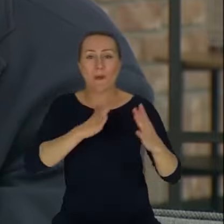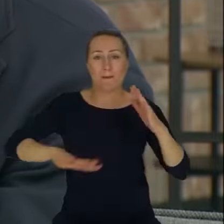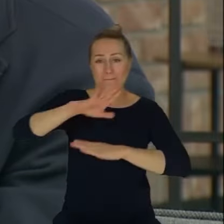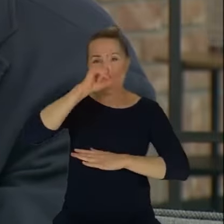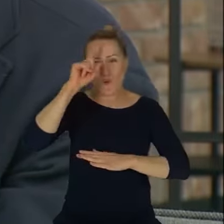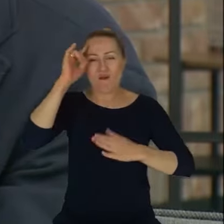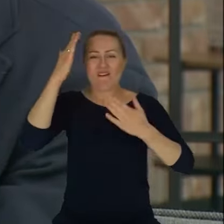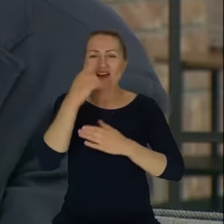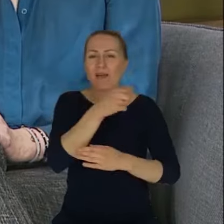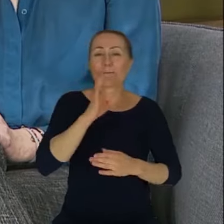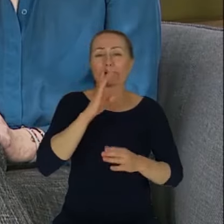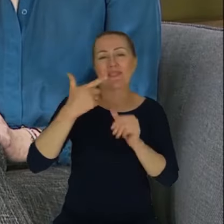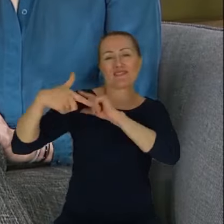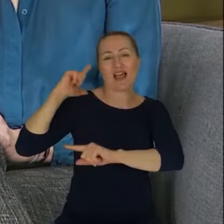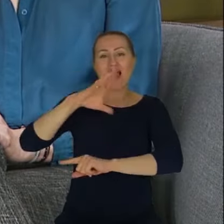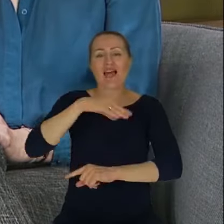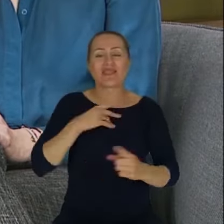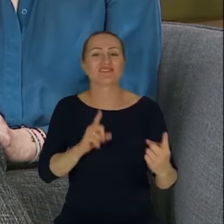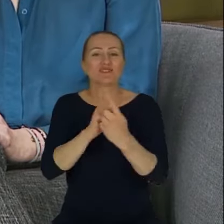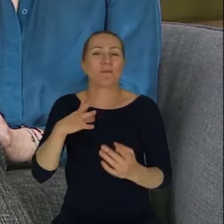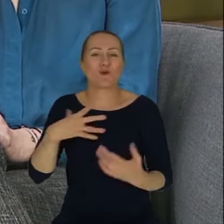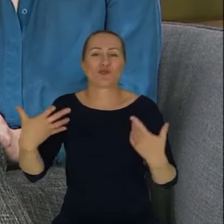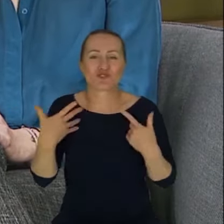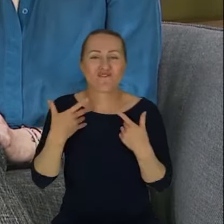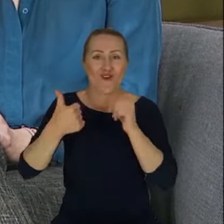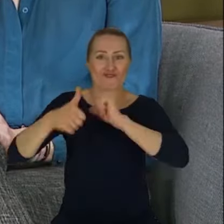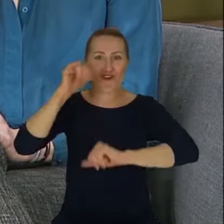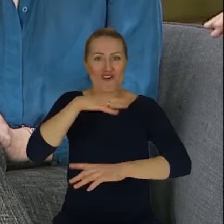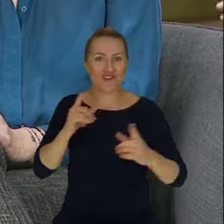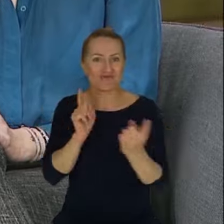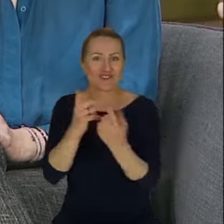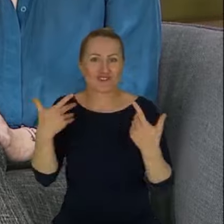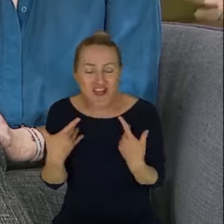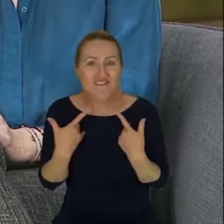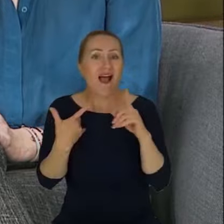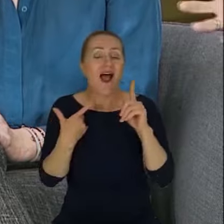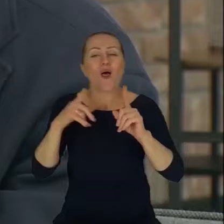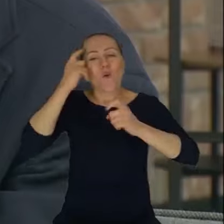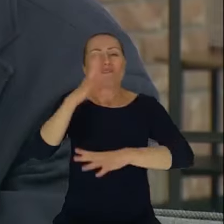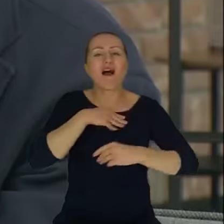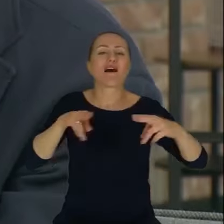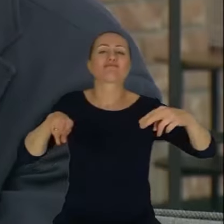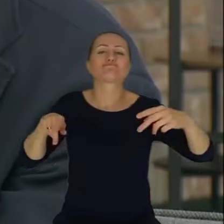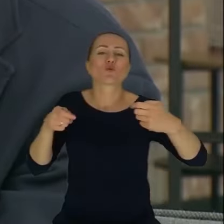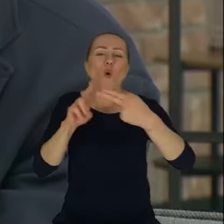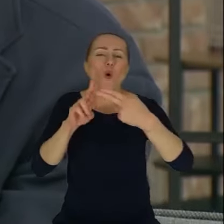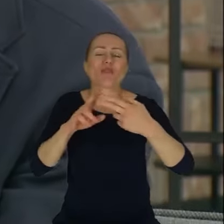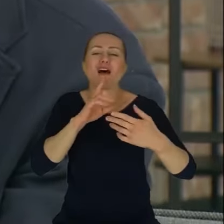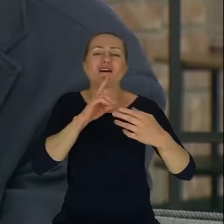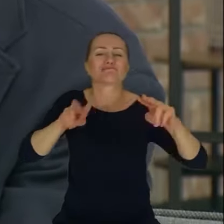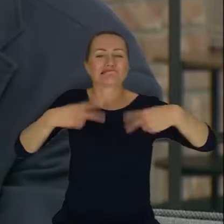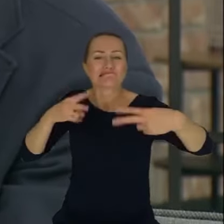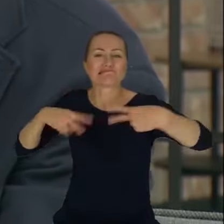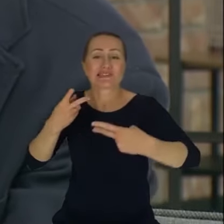dwa lata temu widzieliśmy się na żywo, czy rok temu na żywo, ale jednak pracujemy głównie zdalnie. My nie do końca wiemy, co ktoś nam powiedzieć, prawda? Trzeba mieć dużą